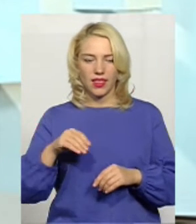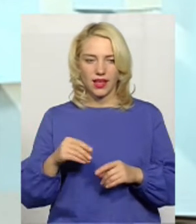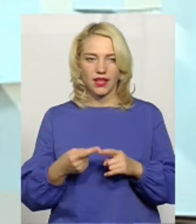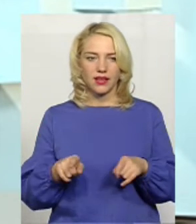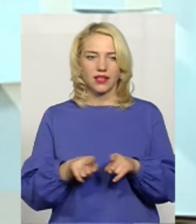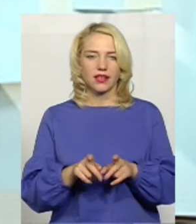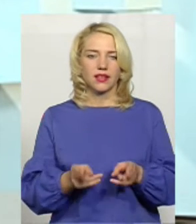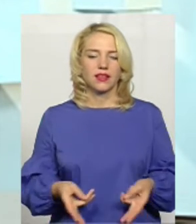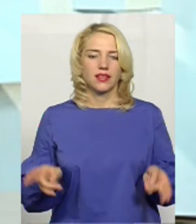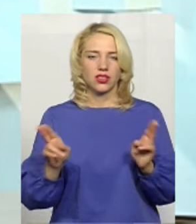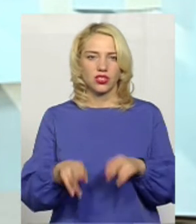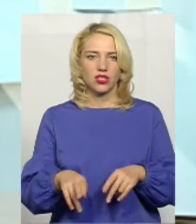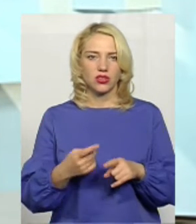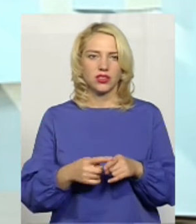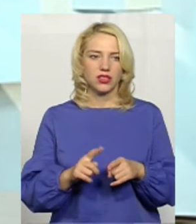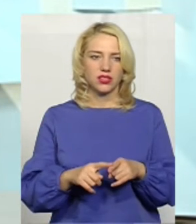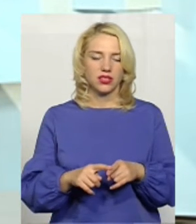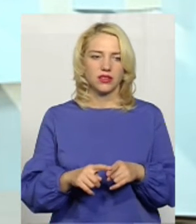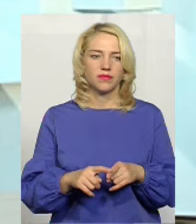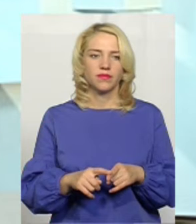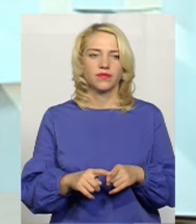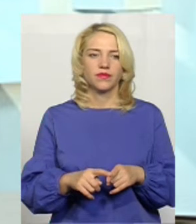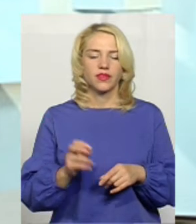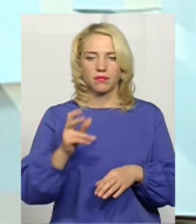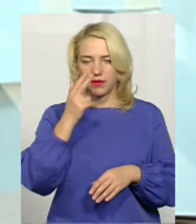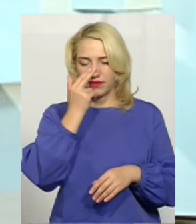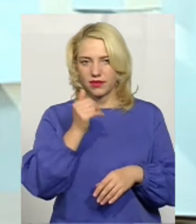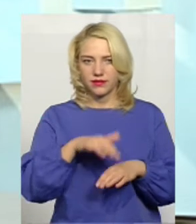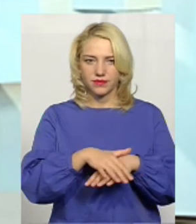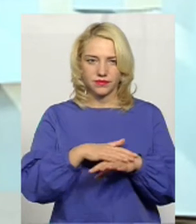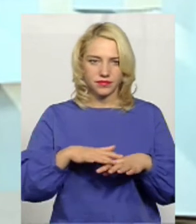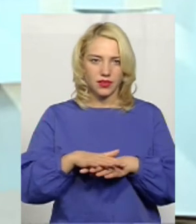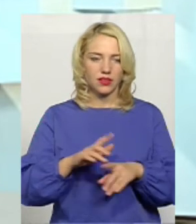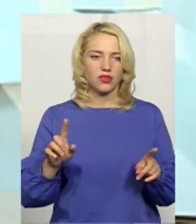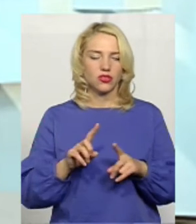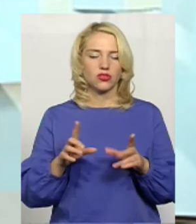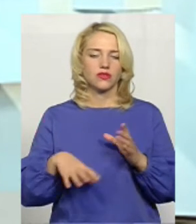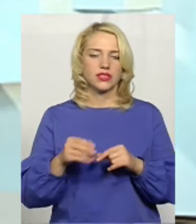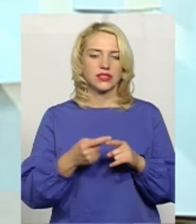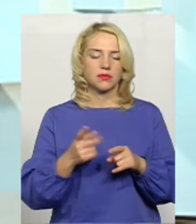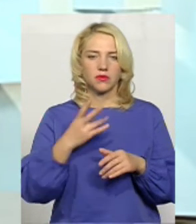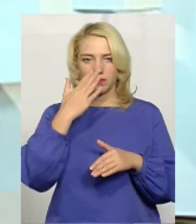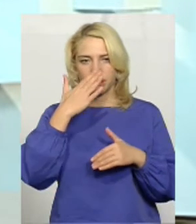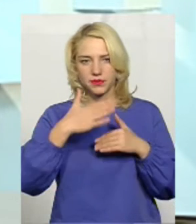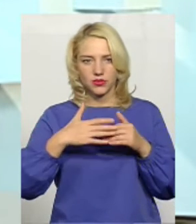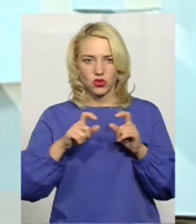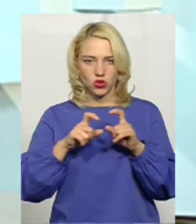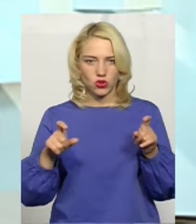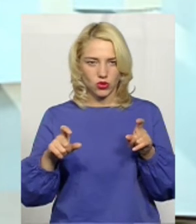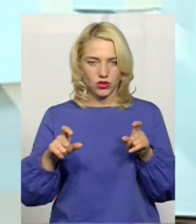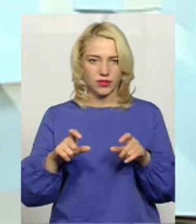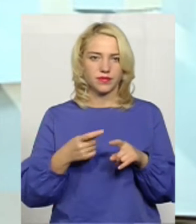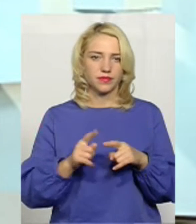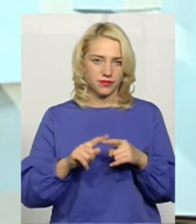якби лишилися ті ще, так би мовити, рефлекси нашого населення, що все це ми маємо зробити в останній день